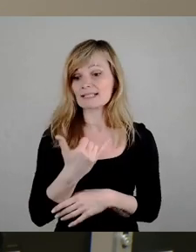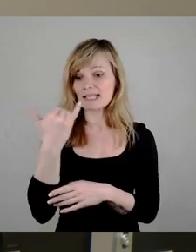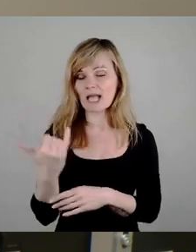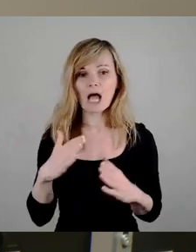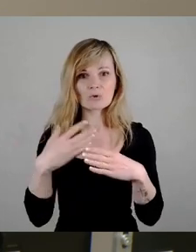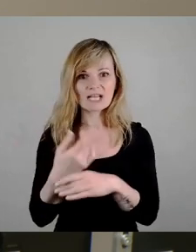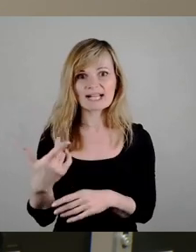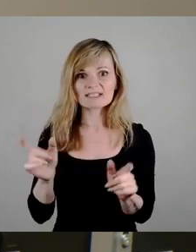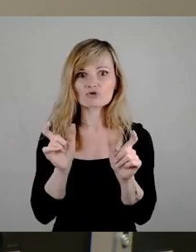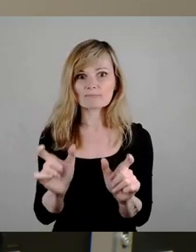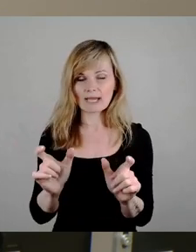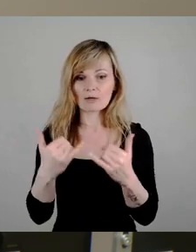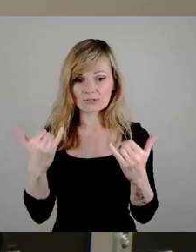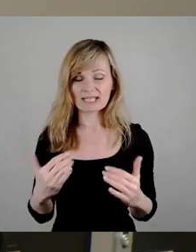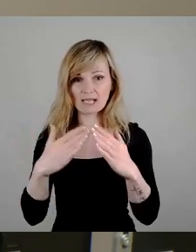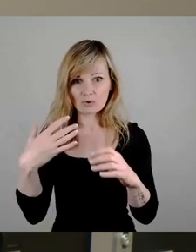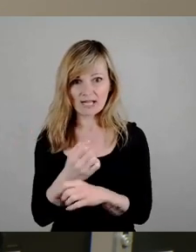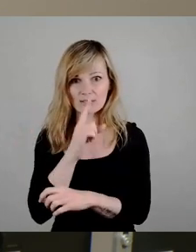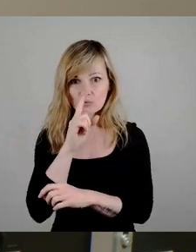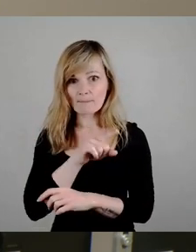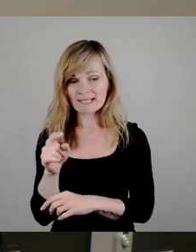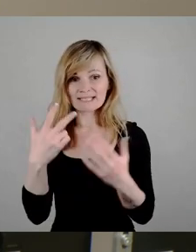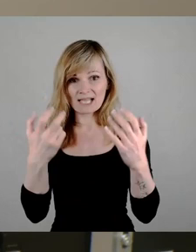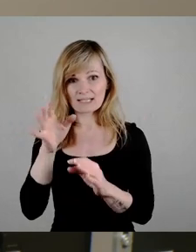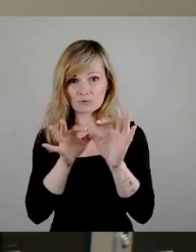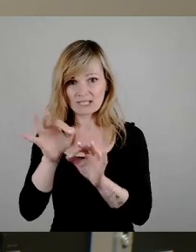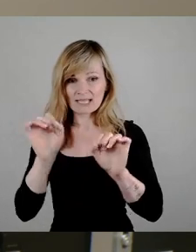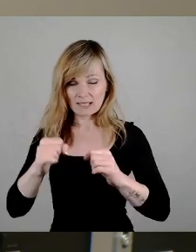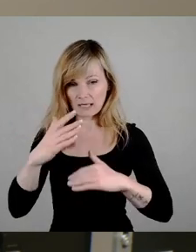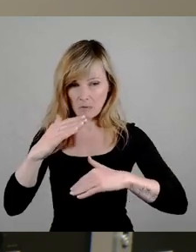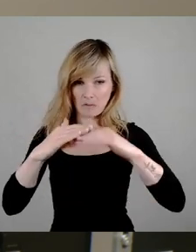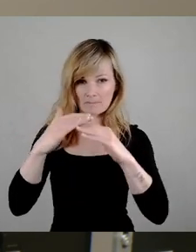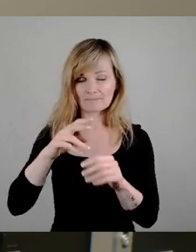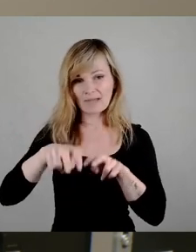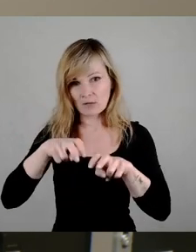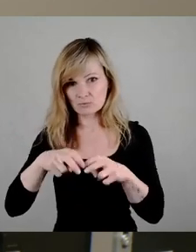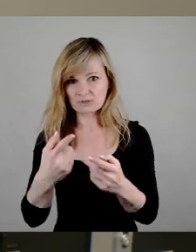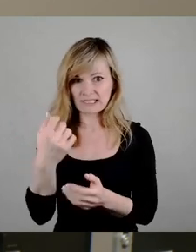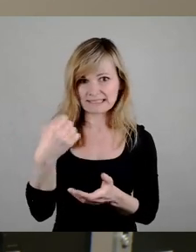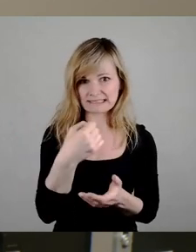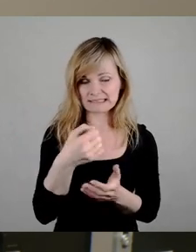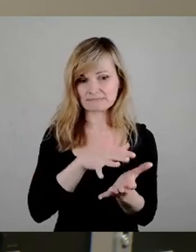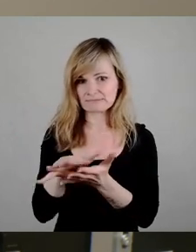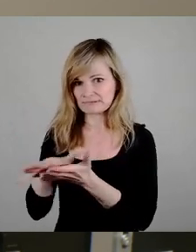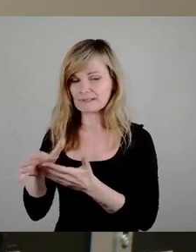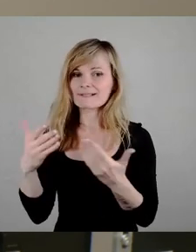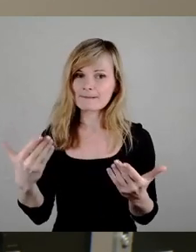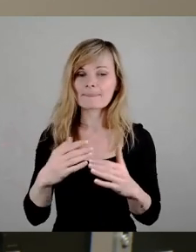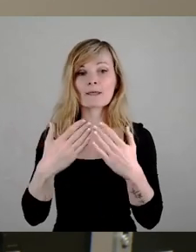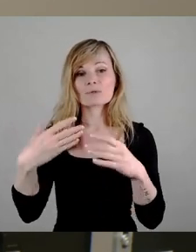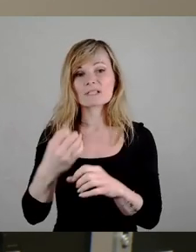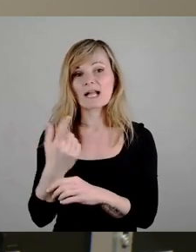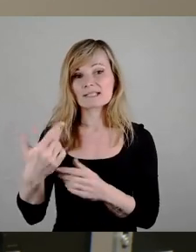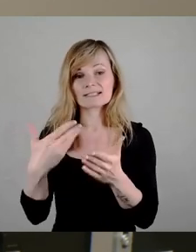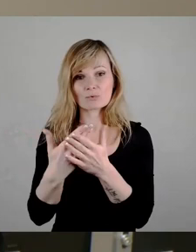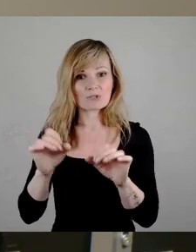Haushalt, der nur zu 80 Prozent bewirtschaftet werden kann. Im Übrigen eine Haushaltssituation, welche die SPD durch Eagieren als haushaltstragende